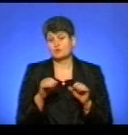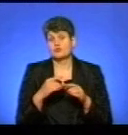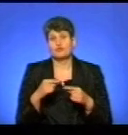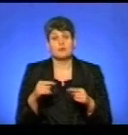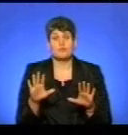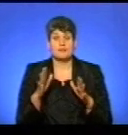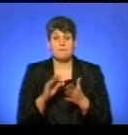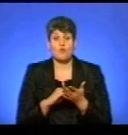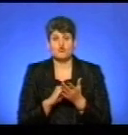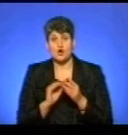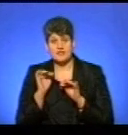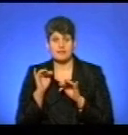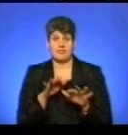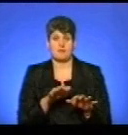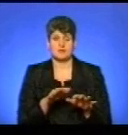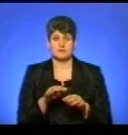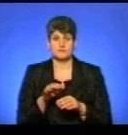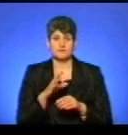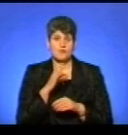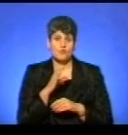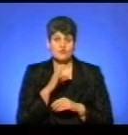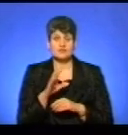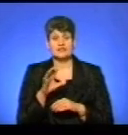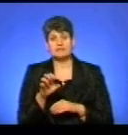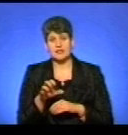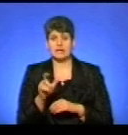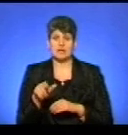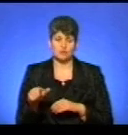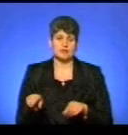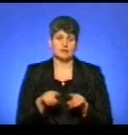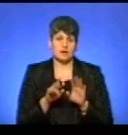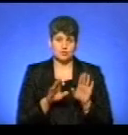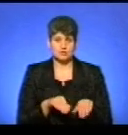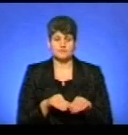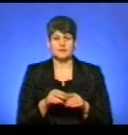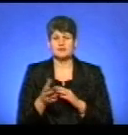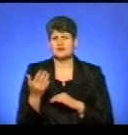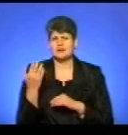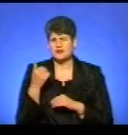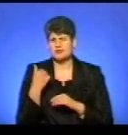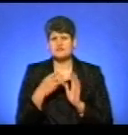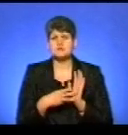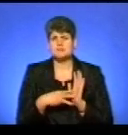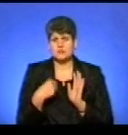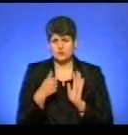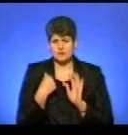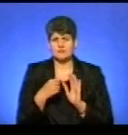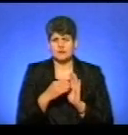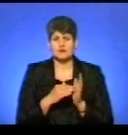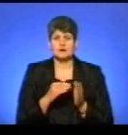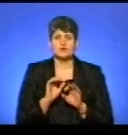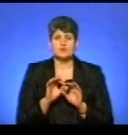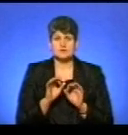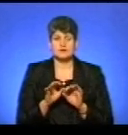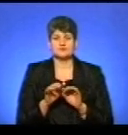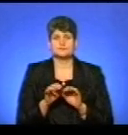скажімо так, вовків і на тварин, і на людей. Я так само ще навів такий приклад з далеких рухів 80-ти, тут якраз Микола Олексійович дуже